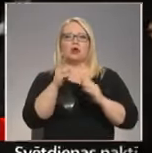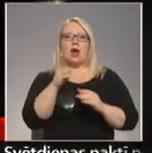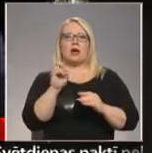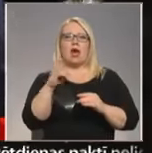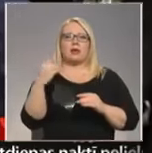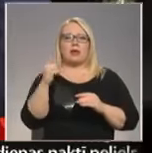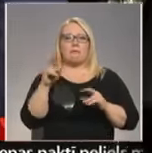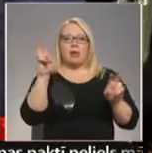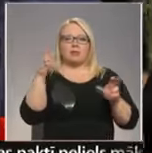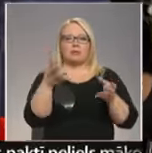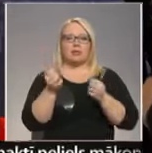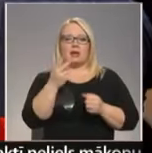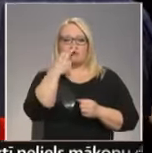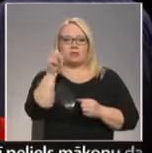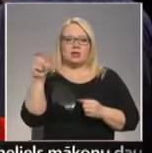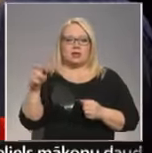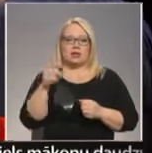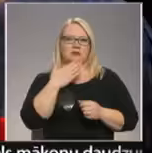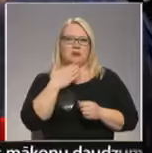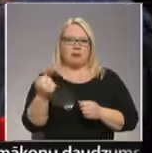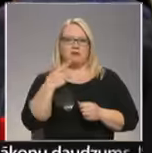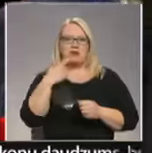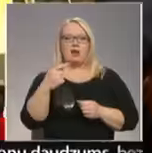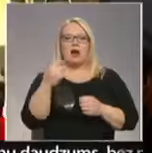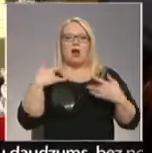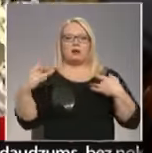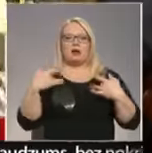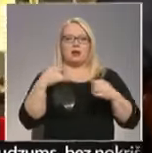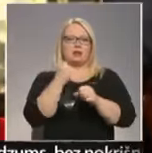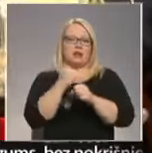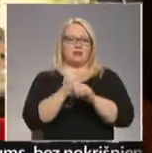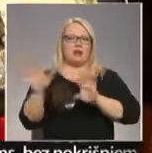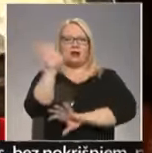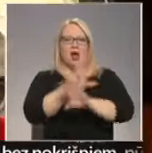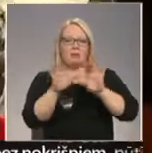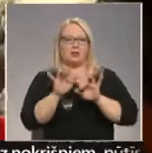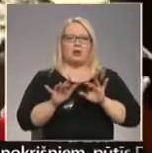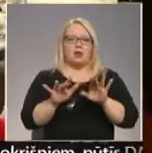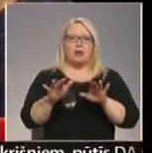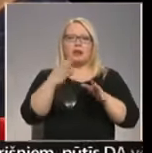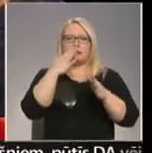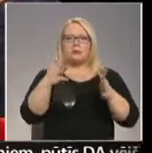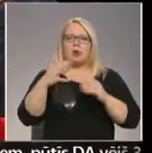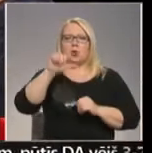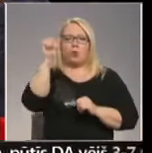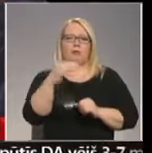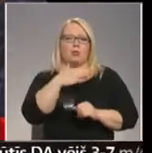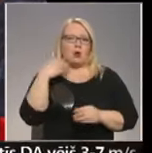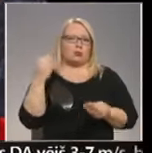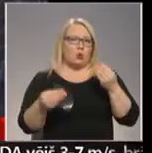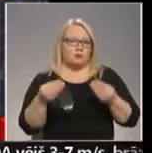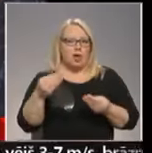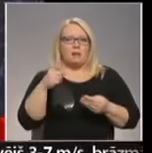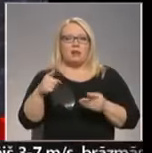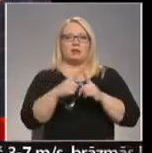skatītāju simpātijas. Šogad aktieris vērtēja kā ļoti raibu un darbīgu. Taču, lai arī daudz spiltu loma nospēlēts, Imants neuzskata, ka